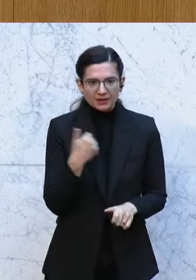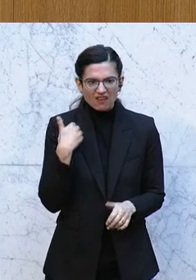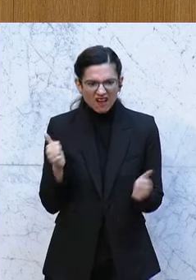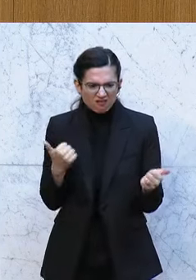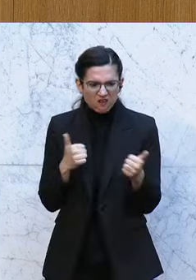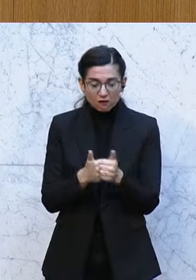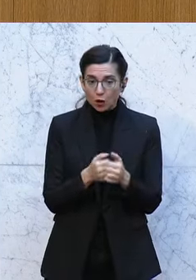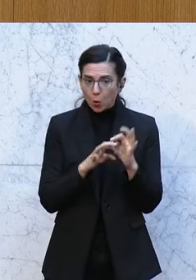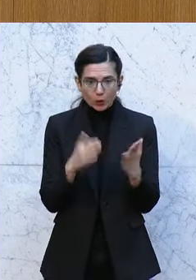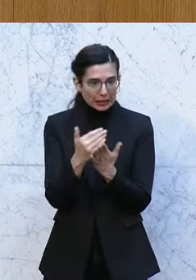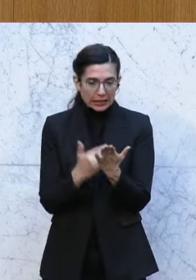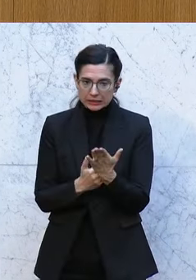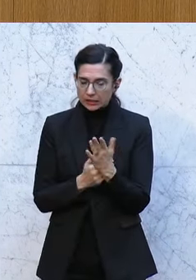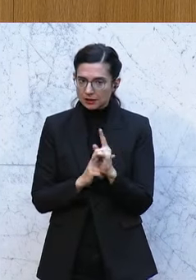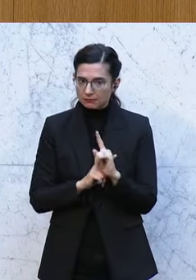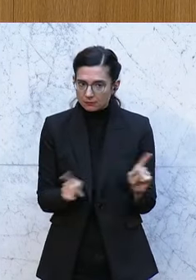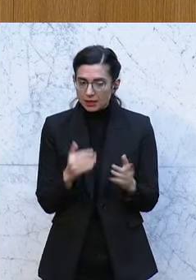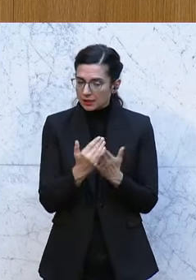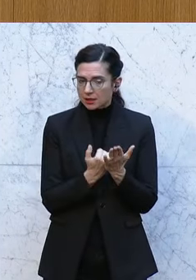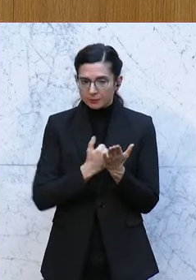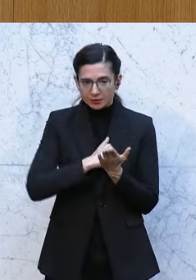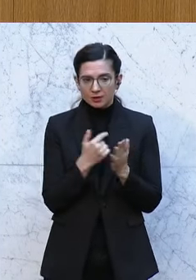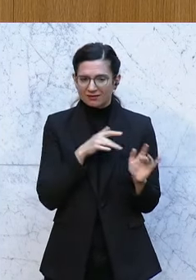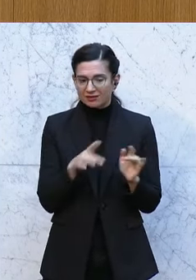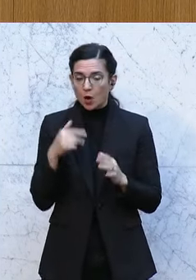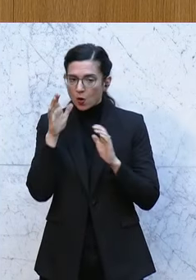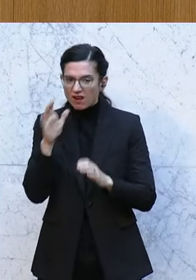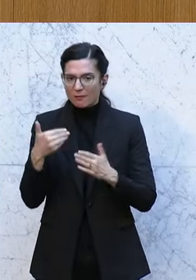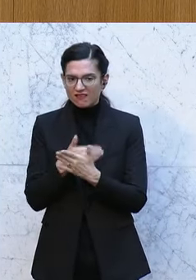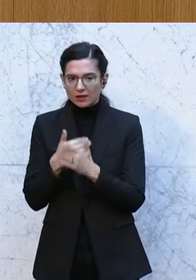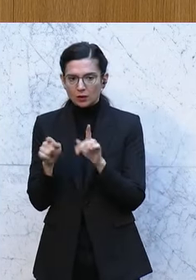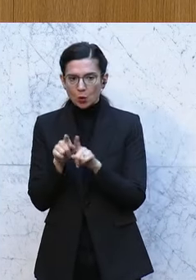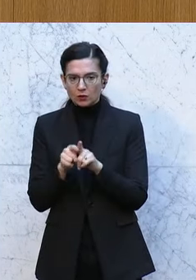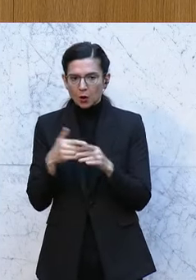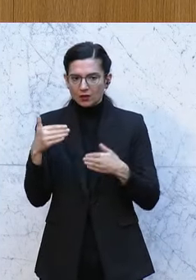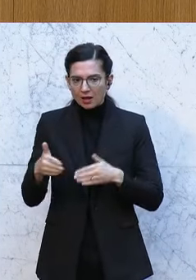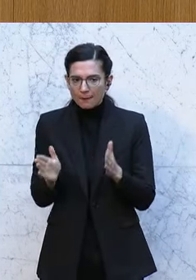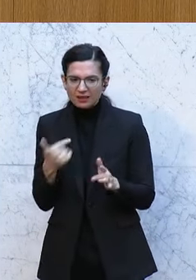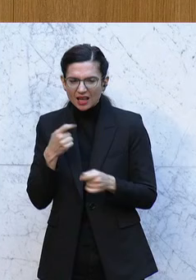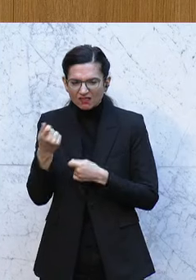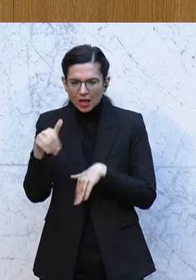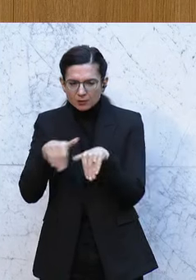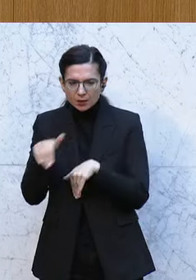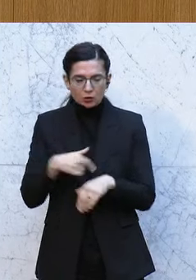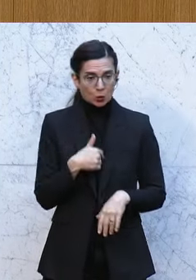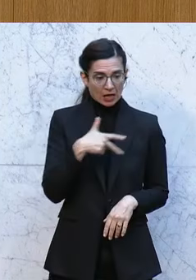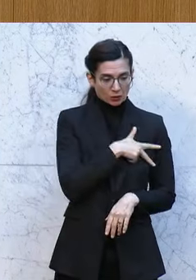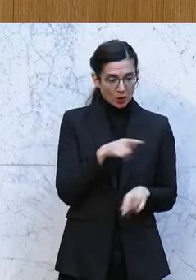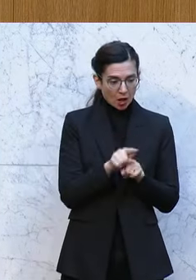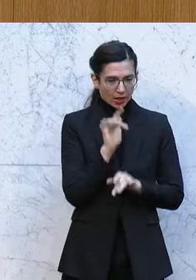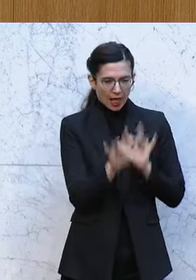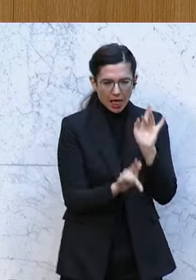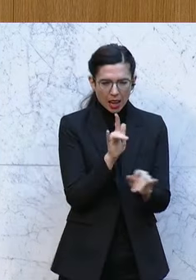verfolgt von ÖVP-Vertretern aus Kabinett und Finanzministerium. Und die SPÖ wurde versucht zu diffamieren.